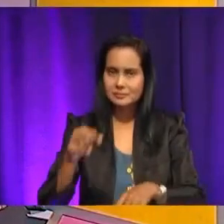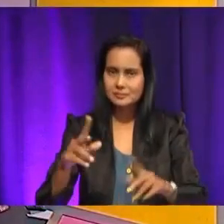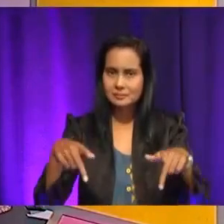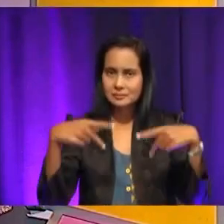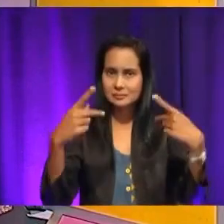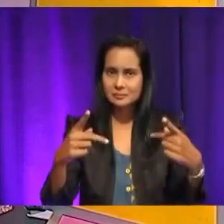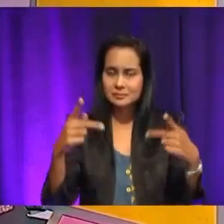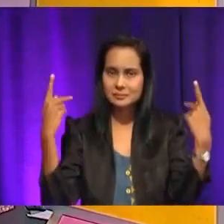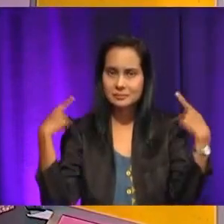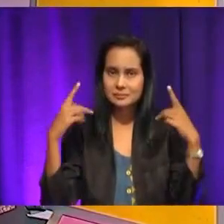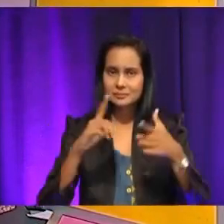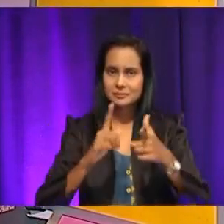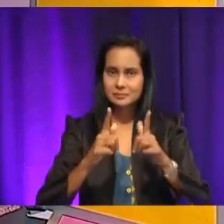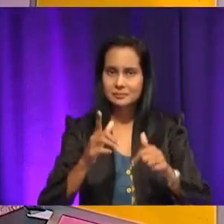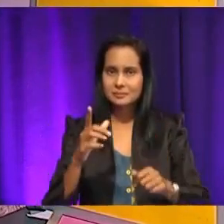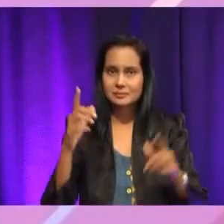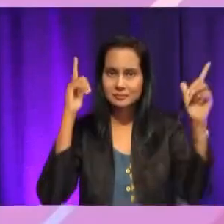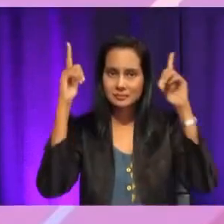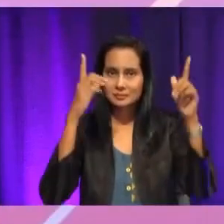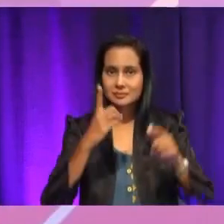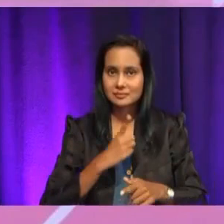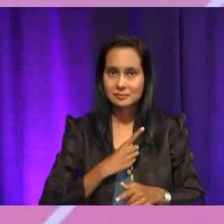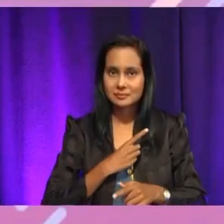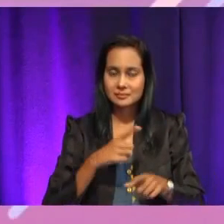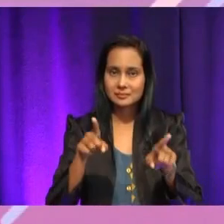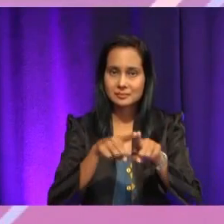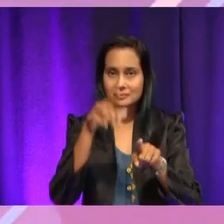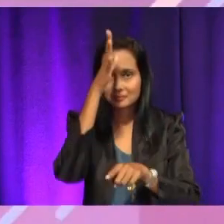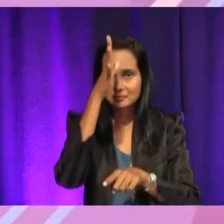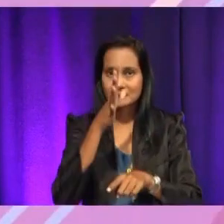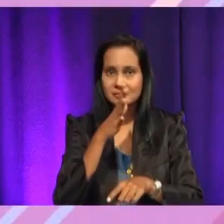bersama ibu atau bapa murid-murid? Haa, pernah tak?